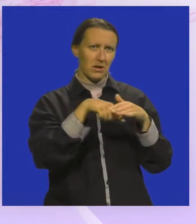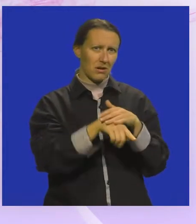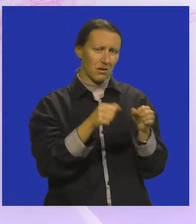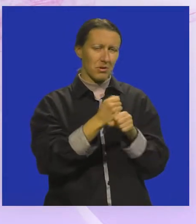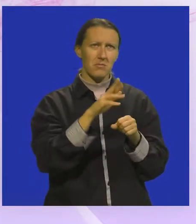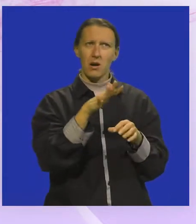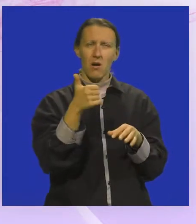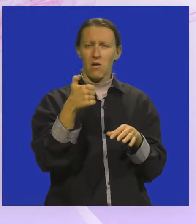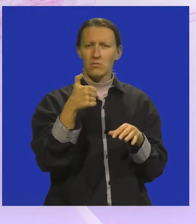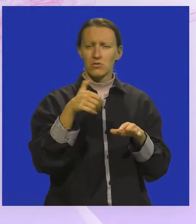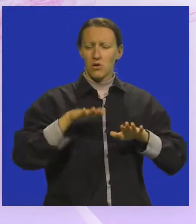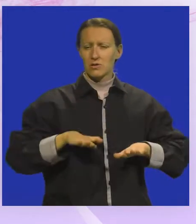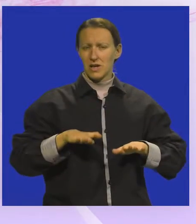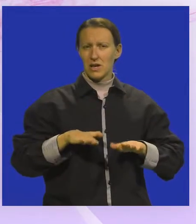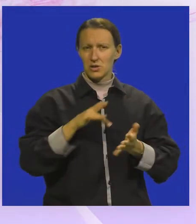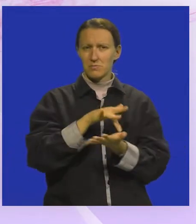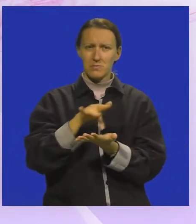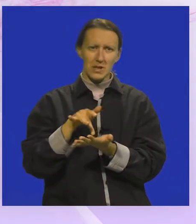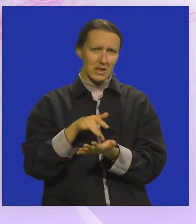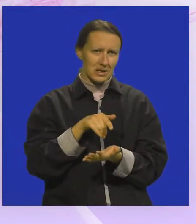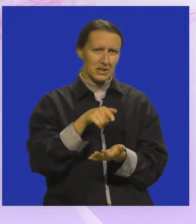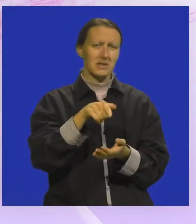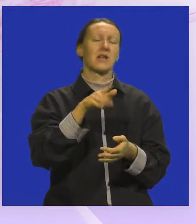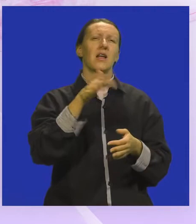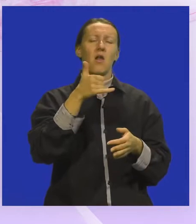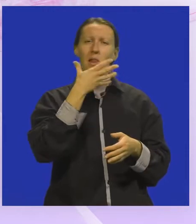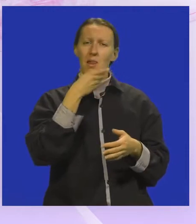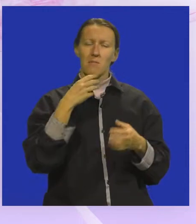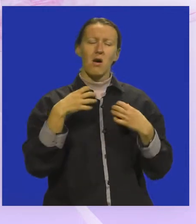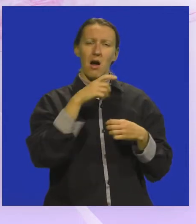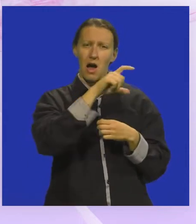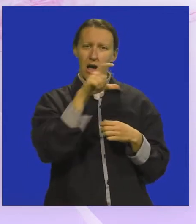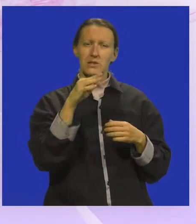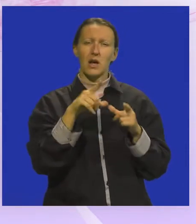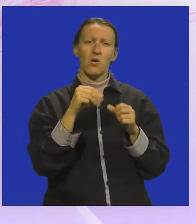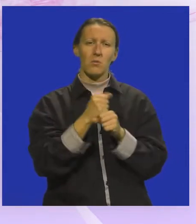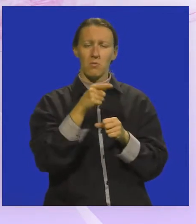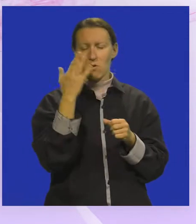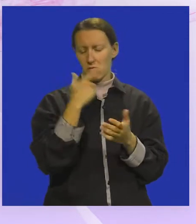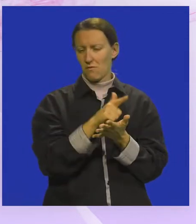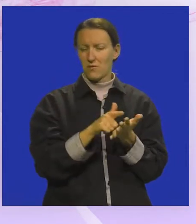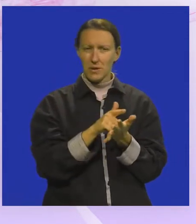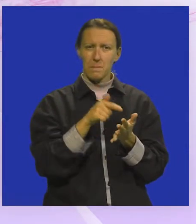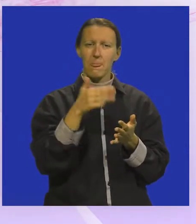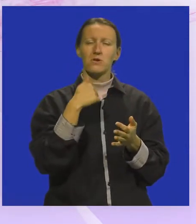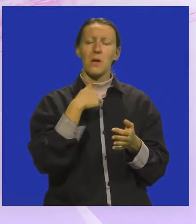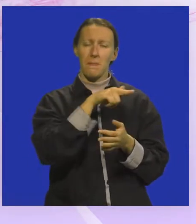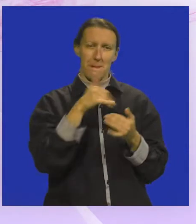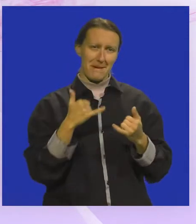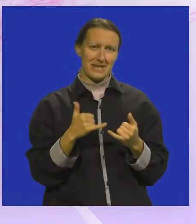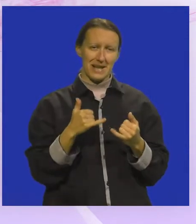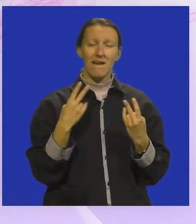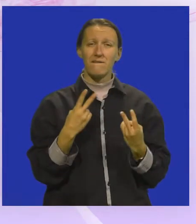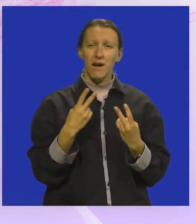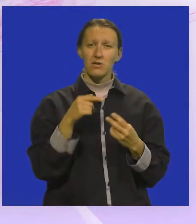negdje oko stotinjak mjesta, znači jedno lijepo kazalište za Uma u ono vrijeme. Ono što je nama sada